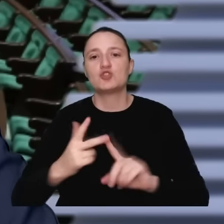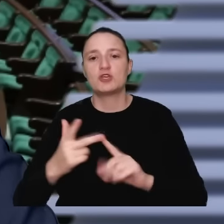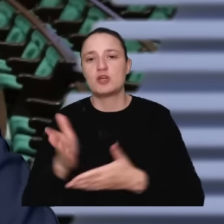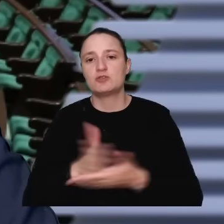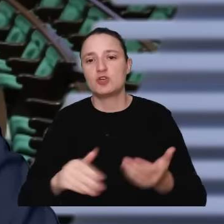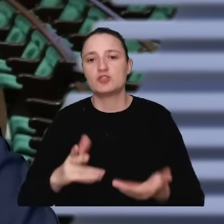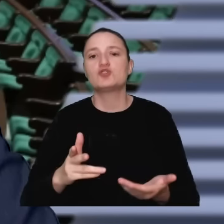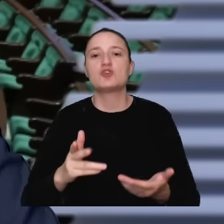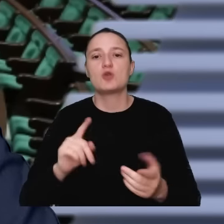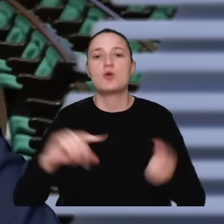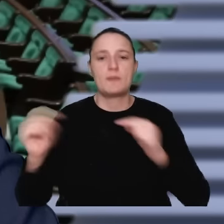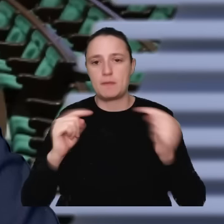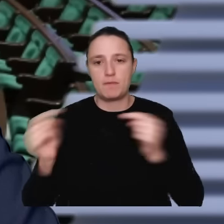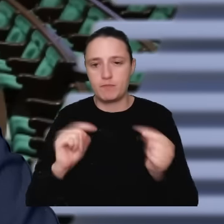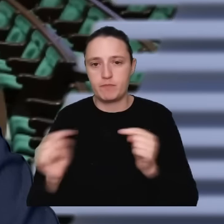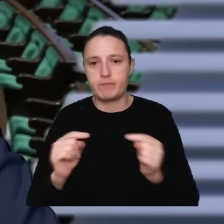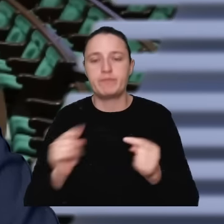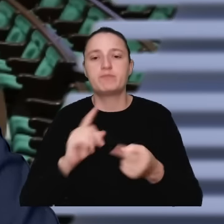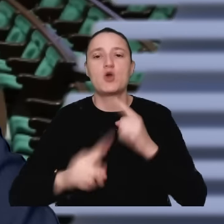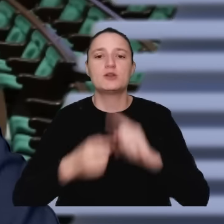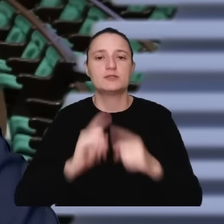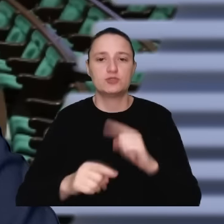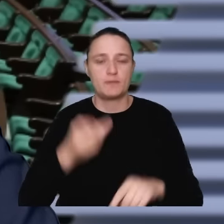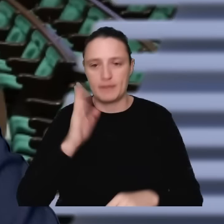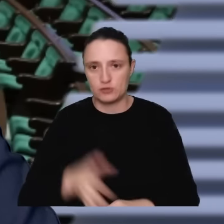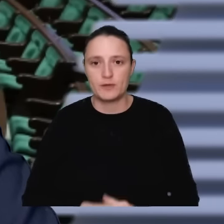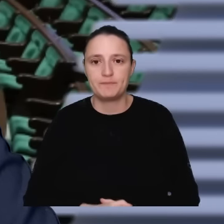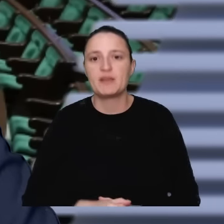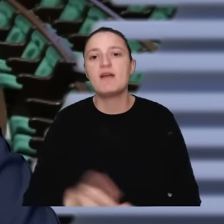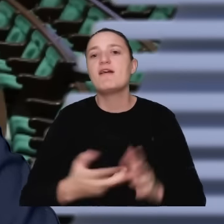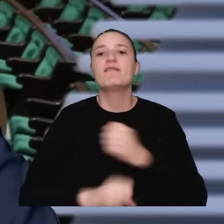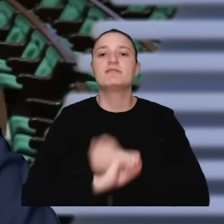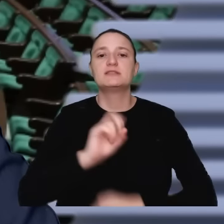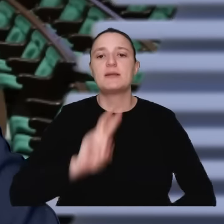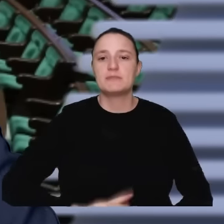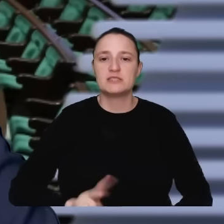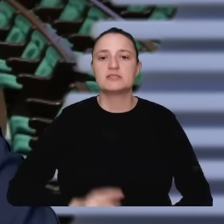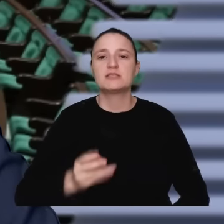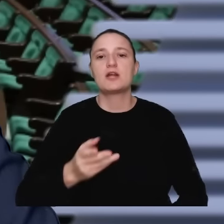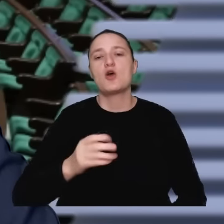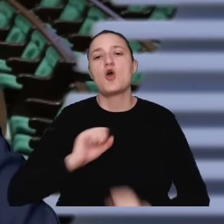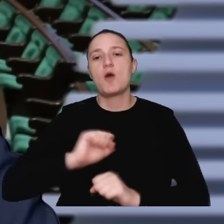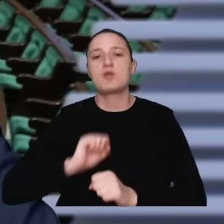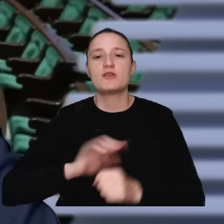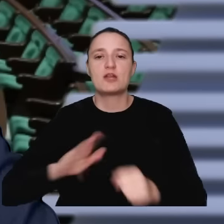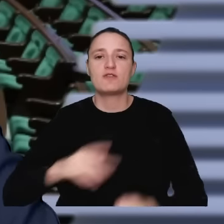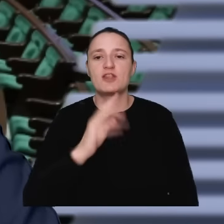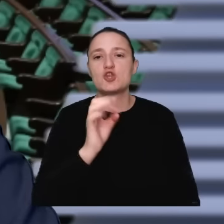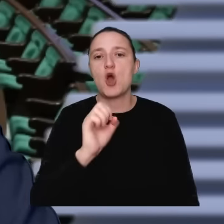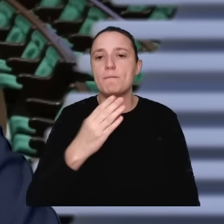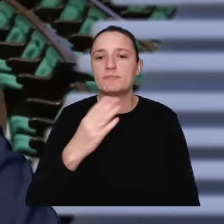szersza debata polityczna. Szanowni państwo, wiceminister obrony narodowej Cezary Tomczyk postanowił urządzić sobie